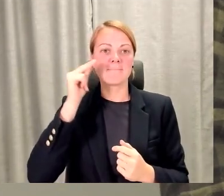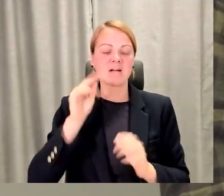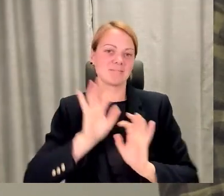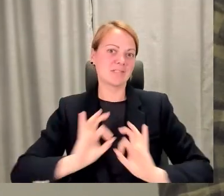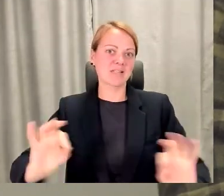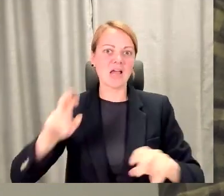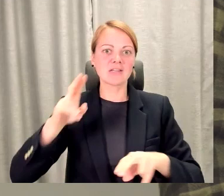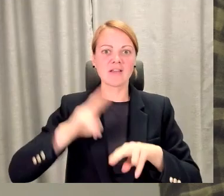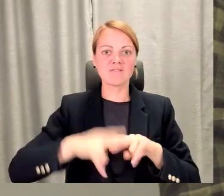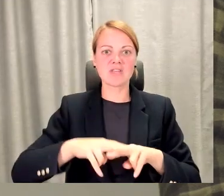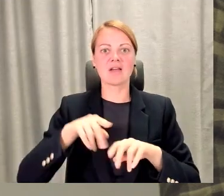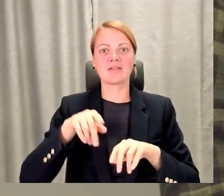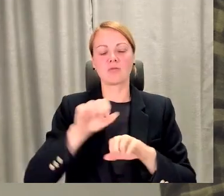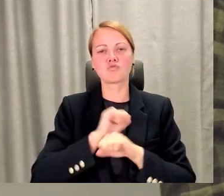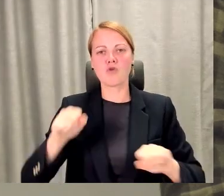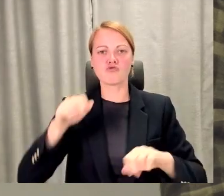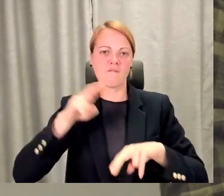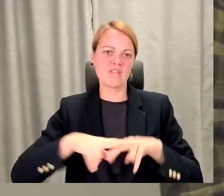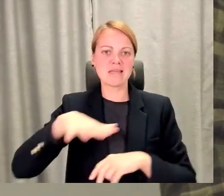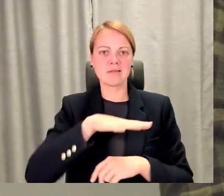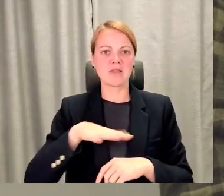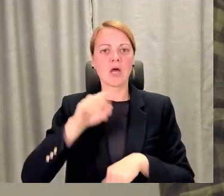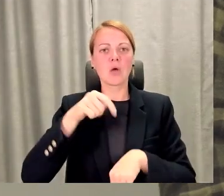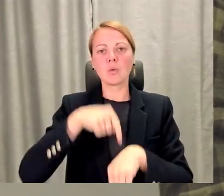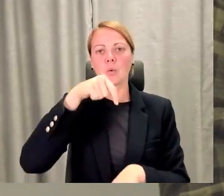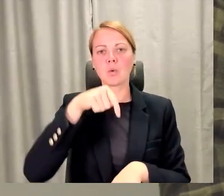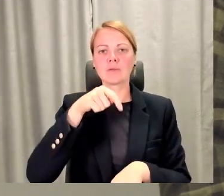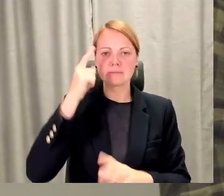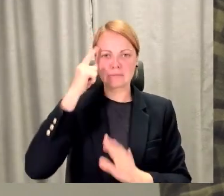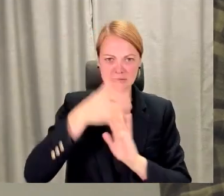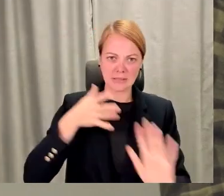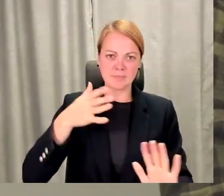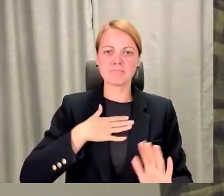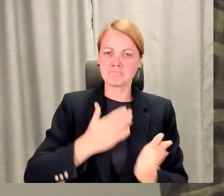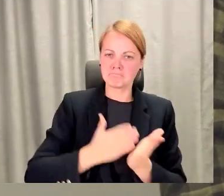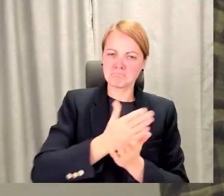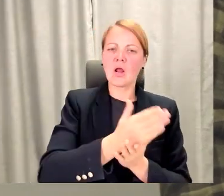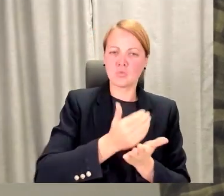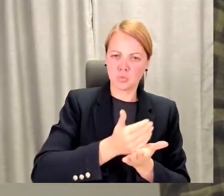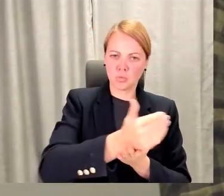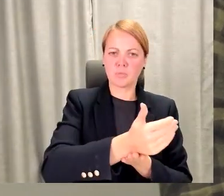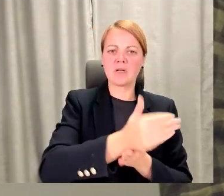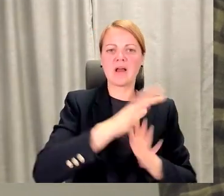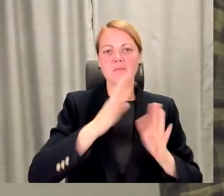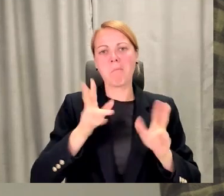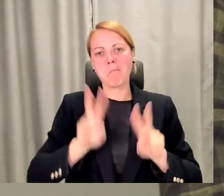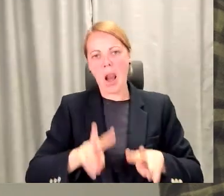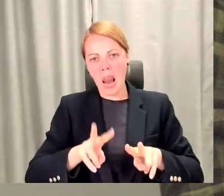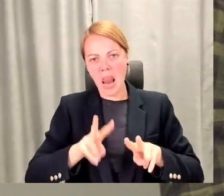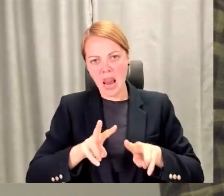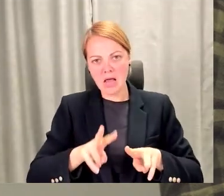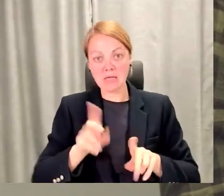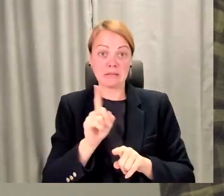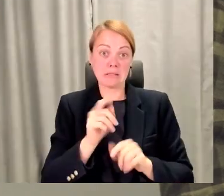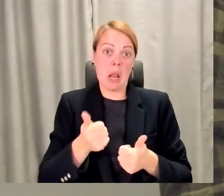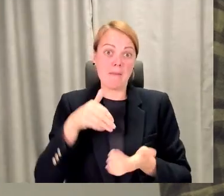cilvēks var sajust to un saprast, vai viņam tālāk turpināt šo ceļu, palikt tur, kur viņš ir, jo ir jau labi tur, kur ir, vai tā kā